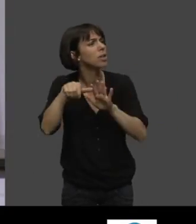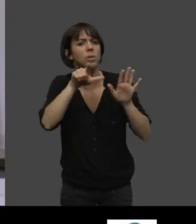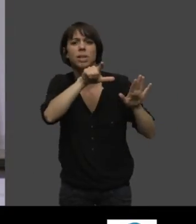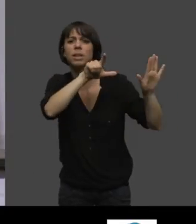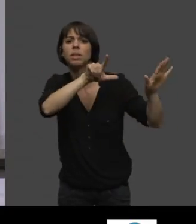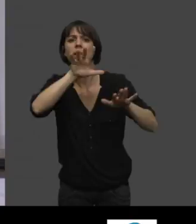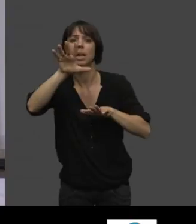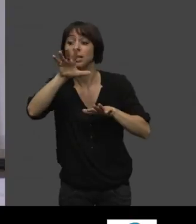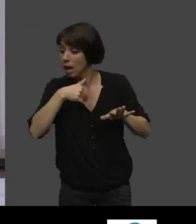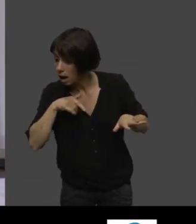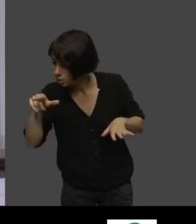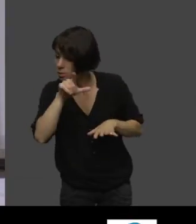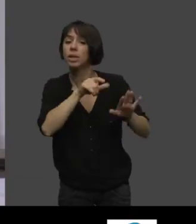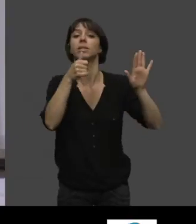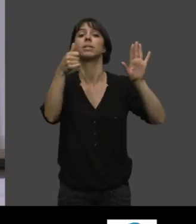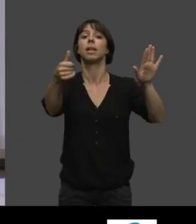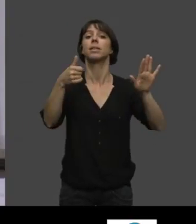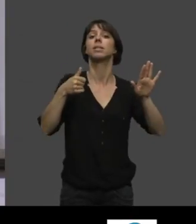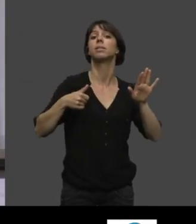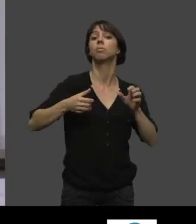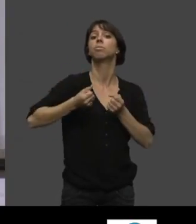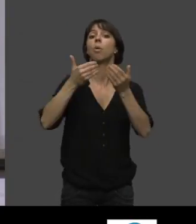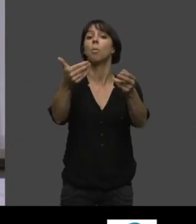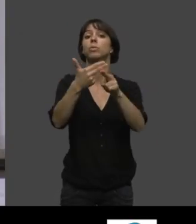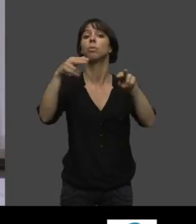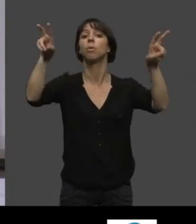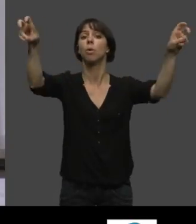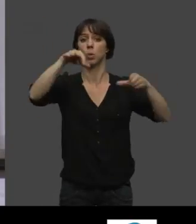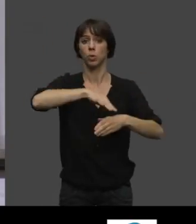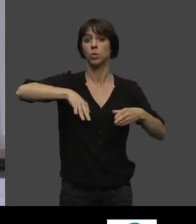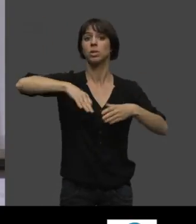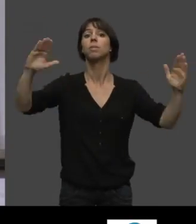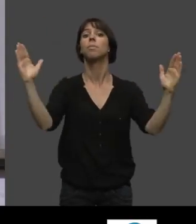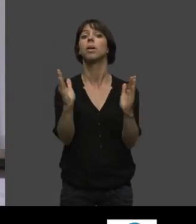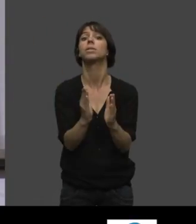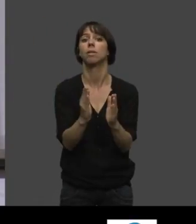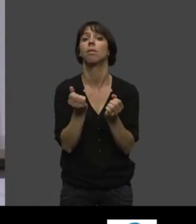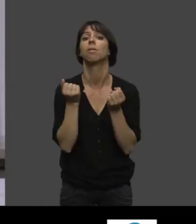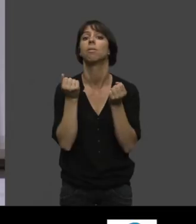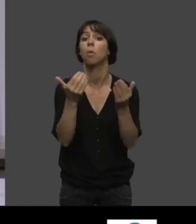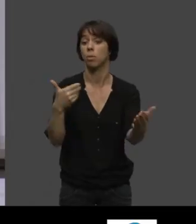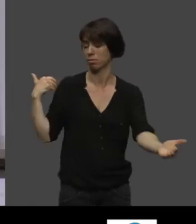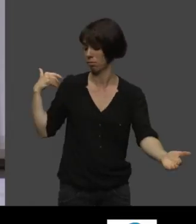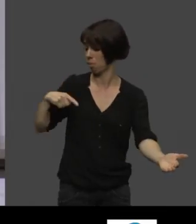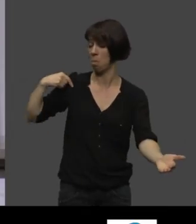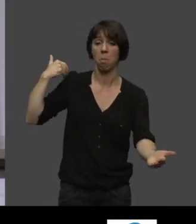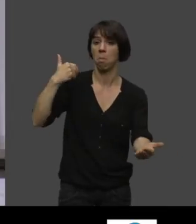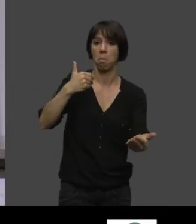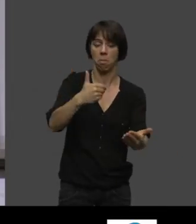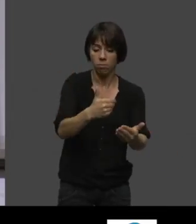qui avait besoin bien sûr de prendre un petit coup de jeunesse.